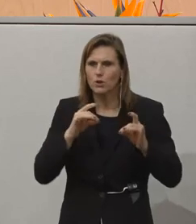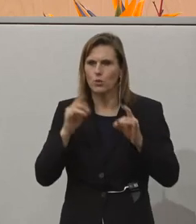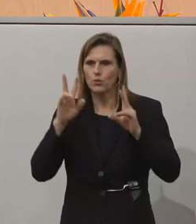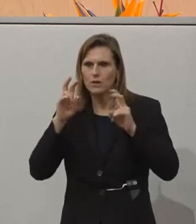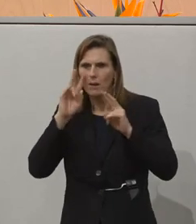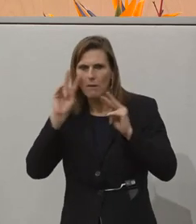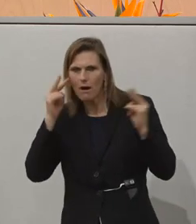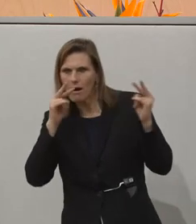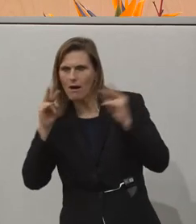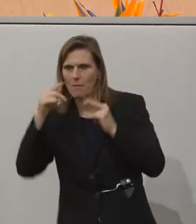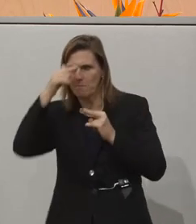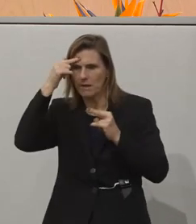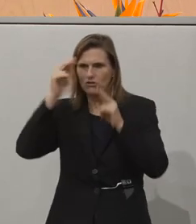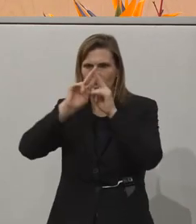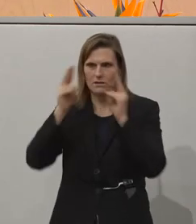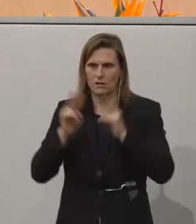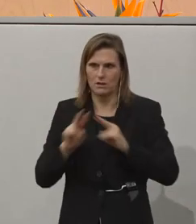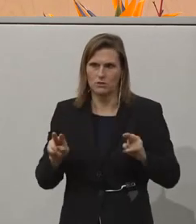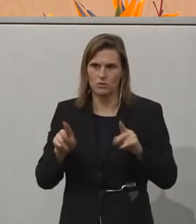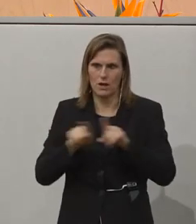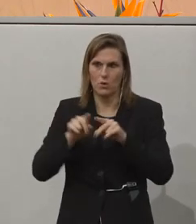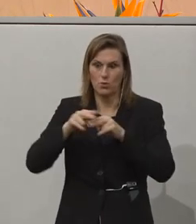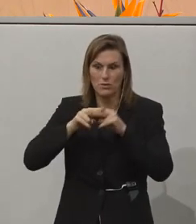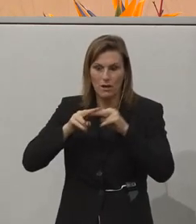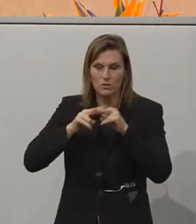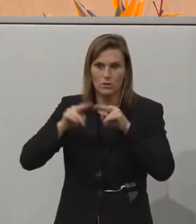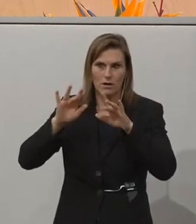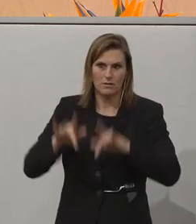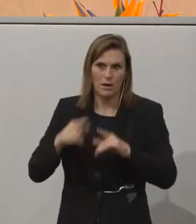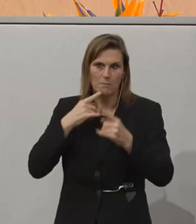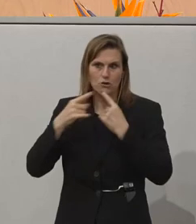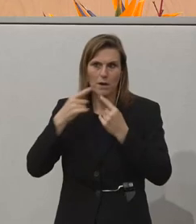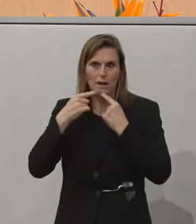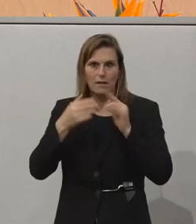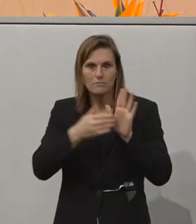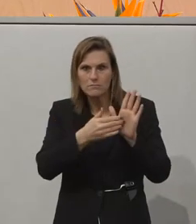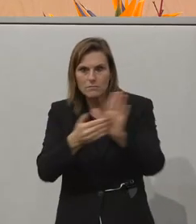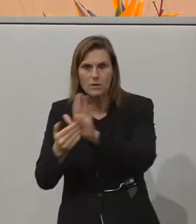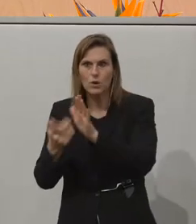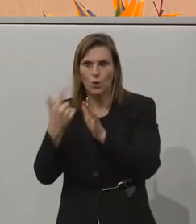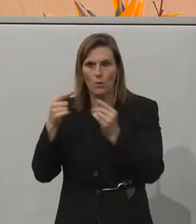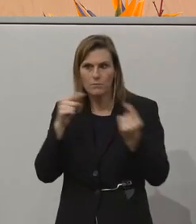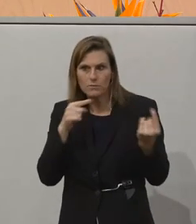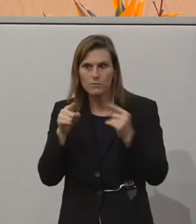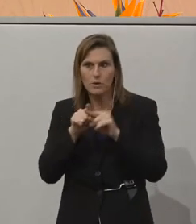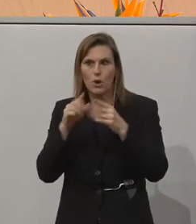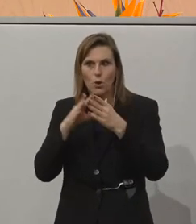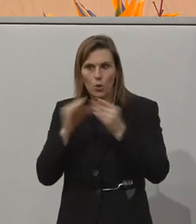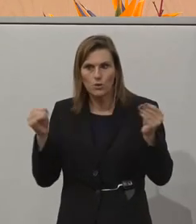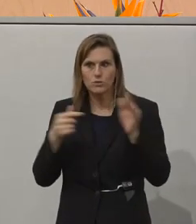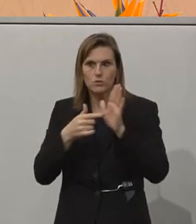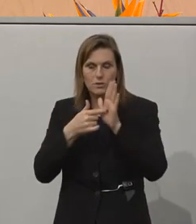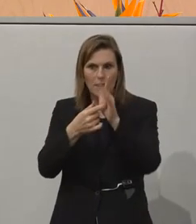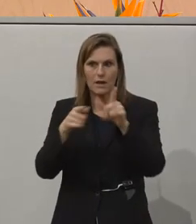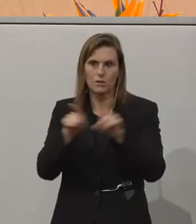Menschen mit Behinderung international und national betreffend, die werden wir dort vorstellen, werden wir debattieren, werden Lösungen aufzeigen und